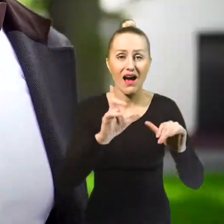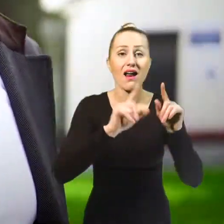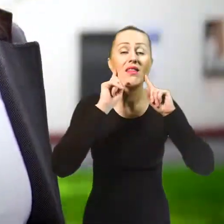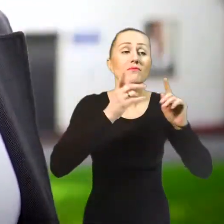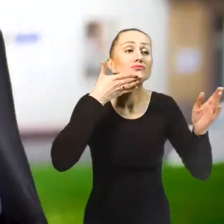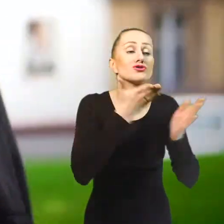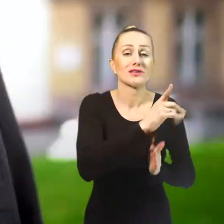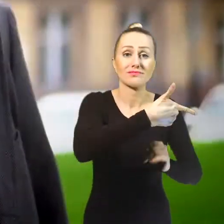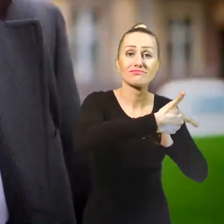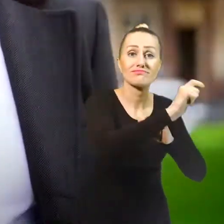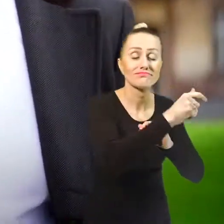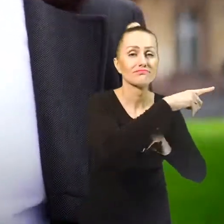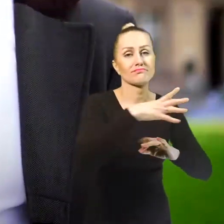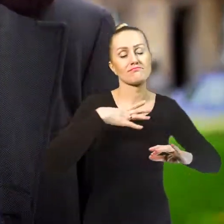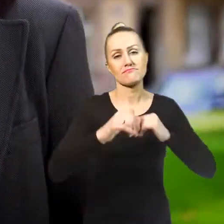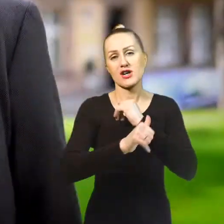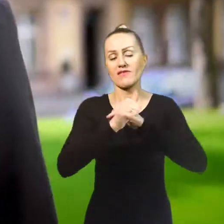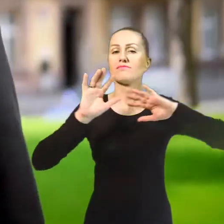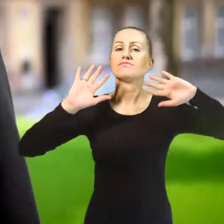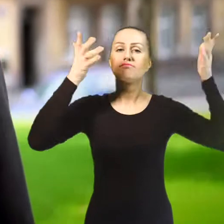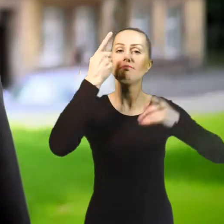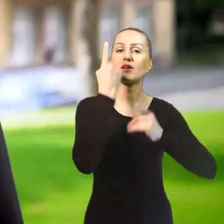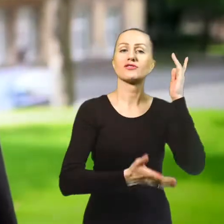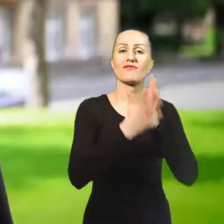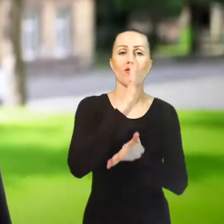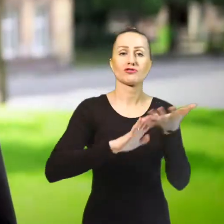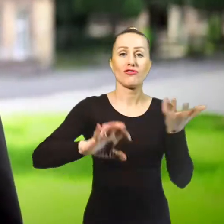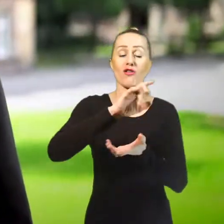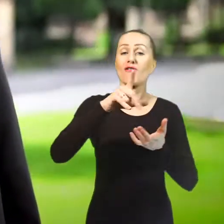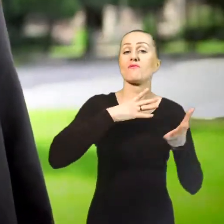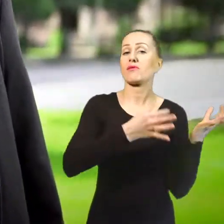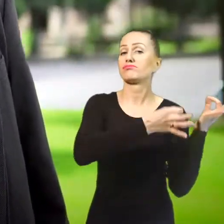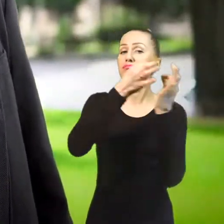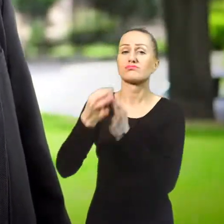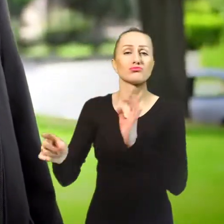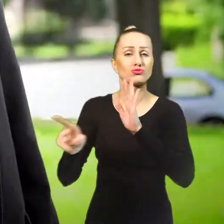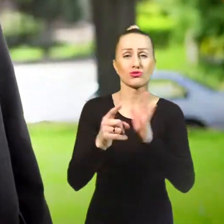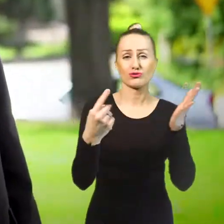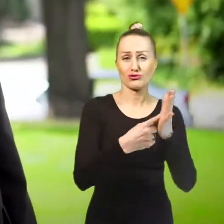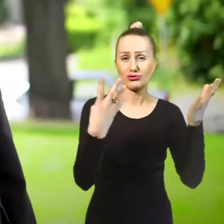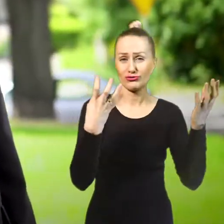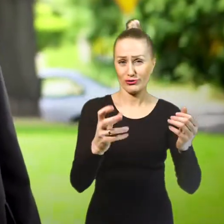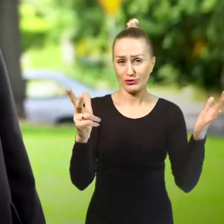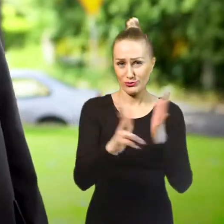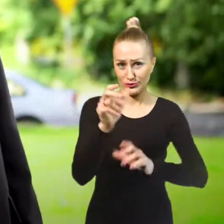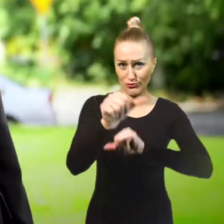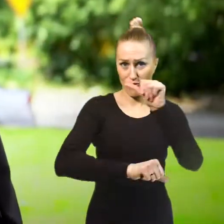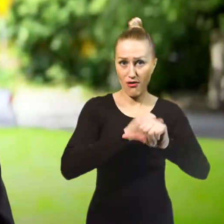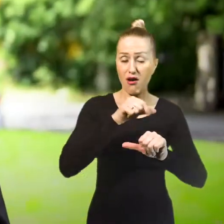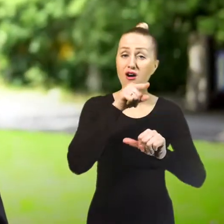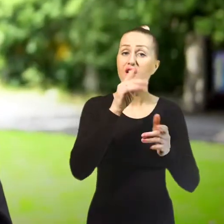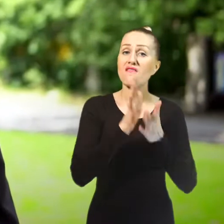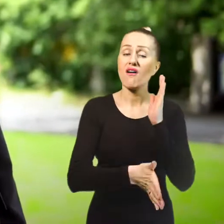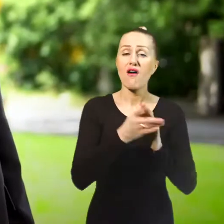bezpośrednią przyczyną wybuchu pierwszej wojny światowej, która toczyła się do 1918 roku. Ale również